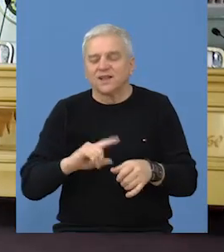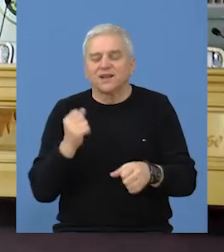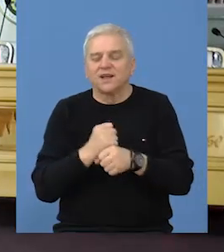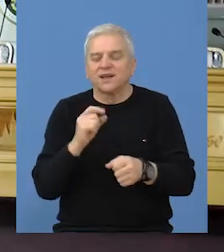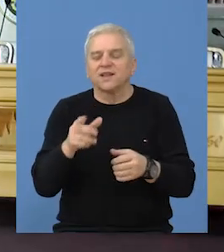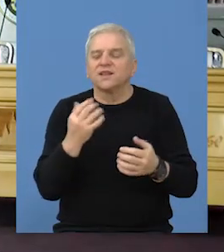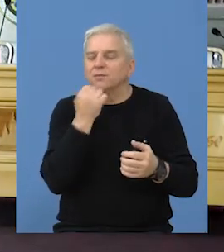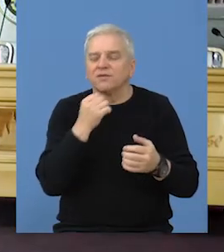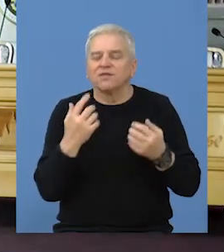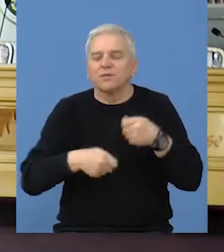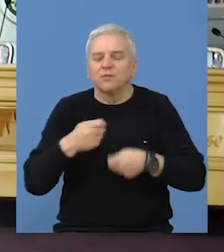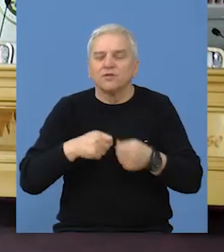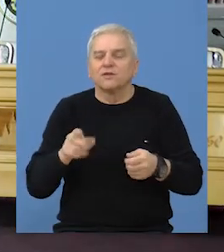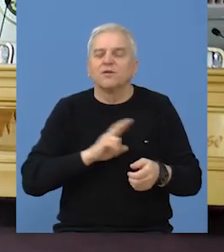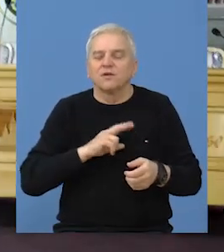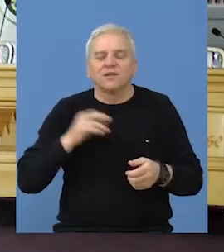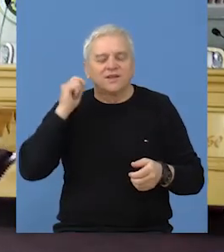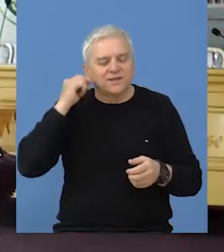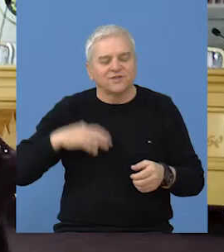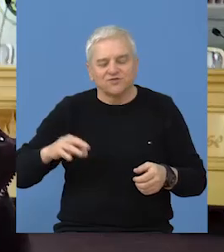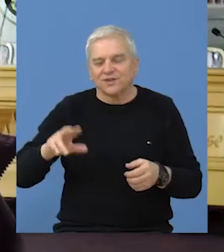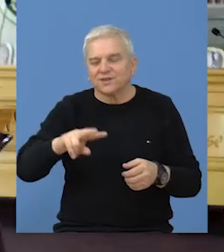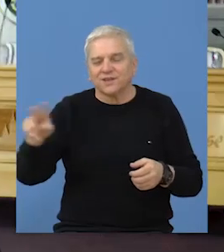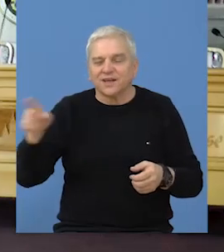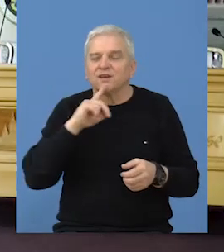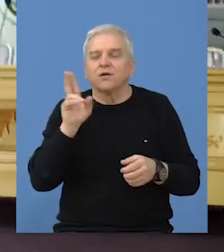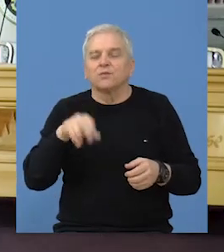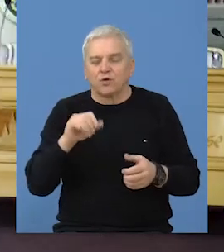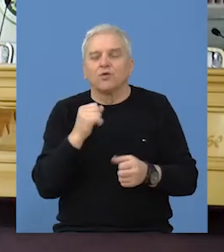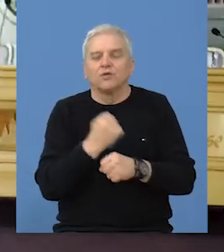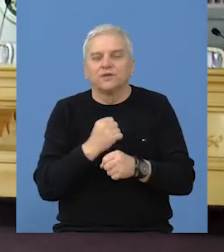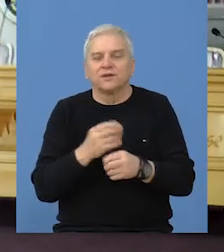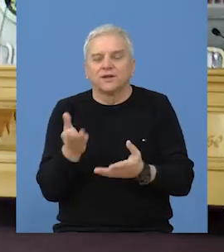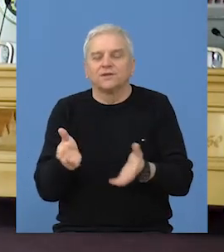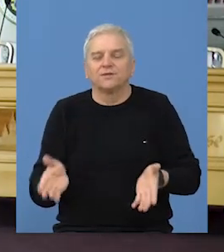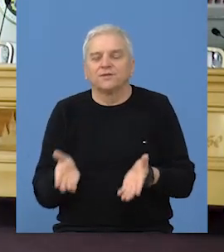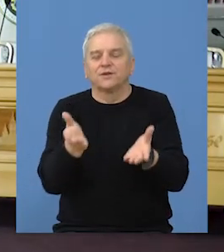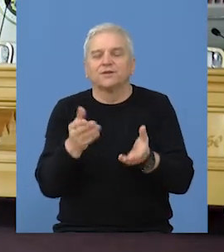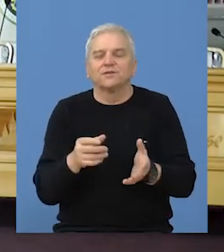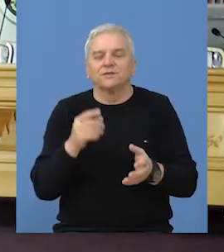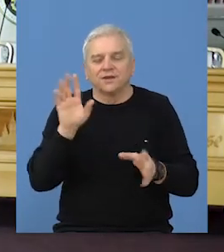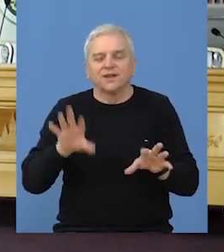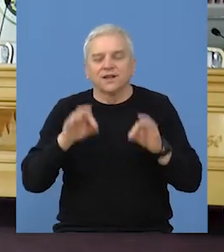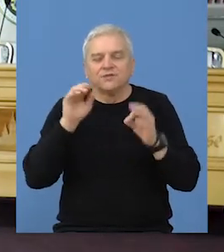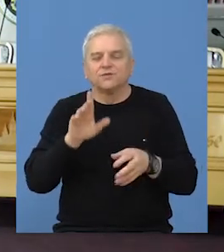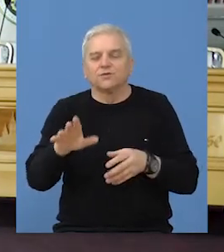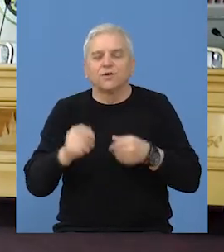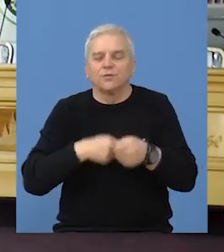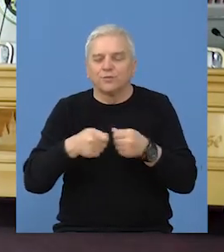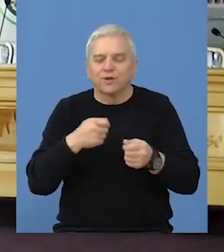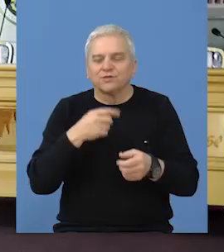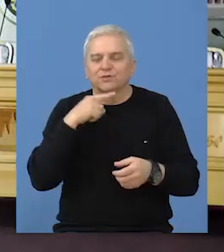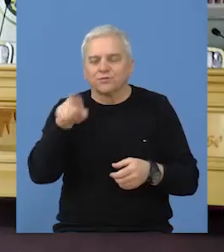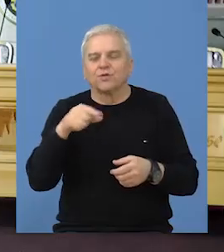bavim sada trenutno preduzetništvom, ali imam decu koja eventualno mogu da nađu sebe u